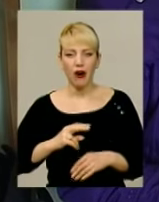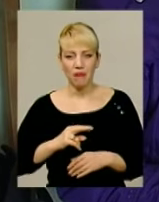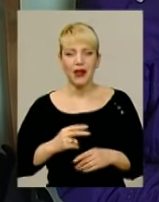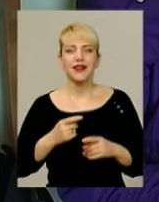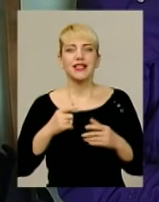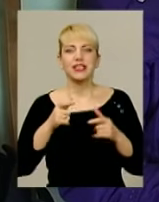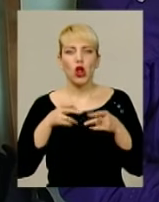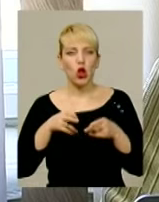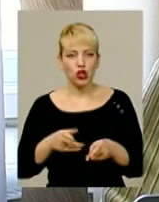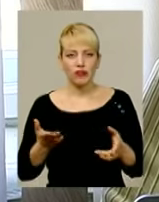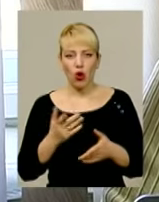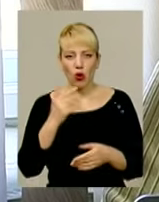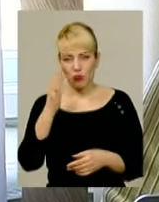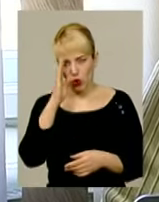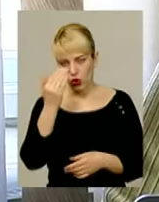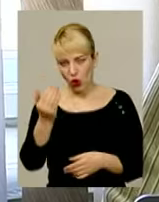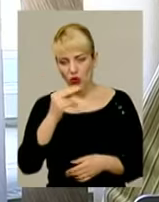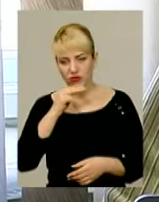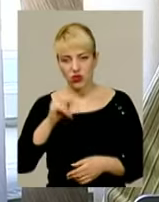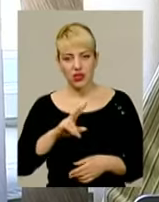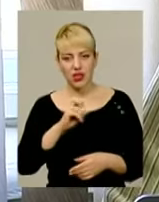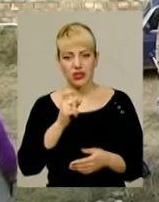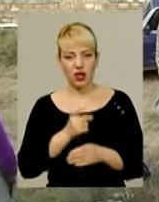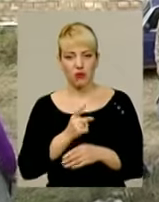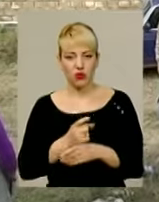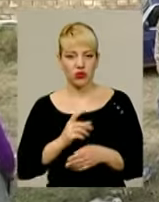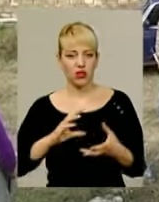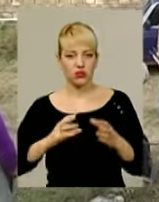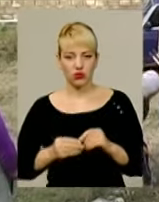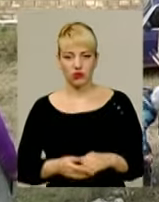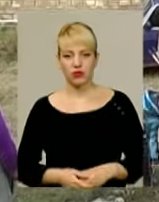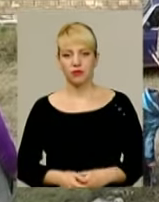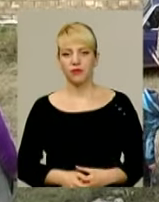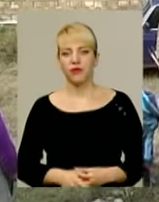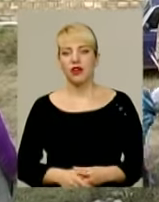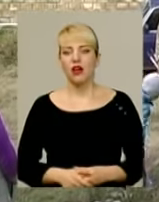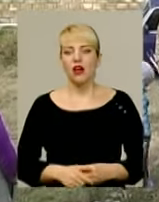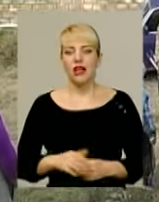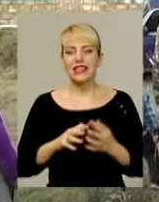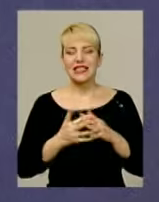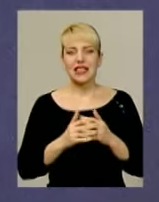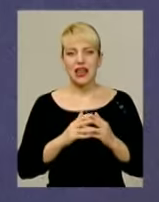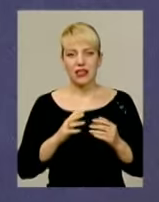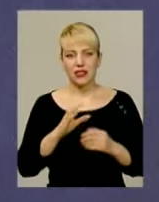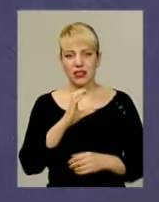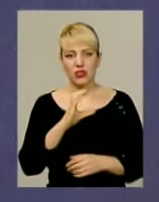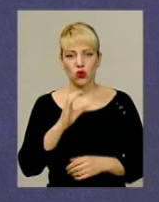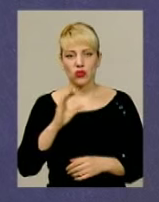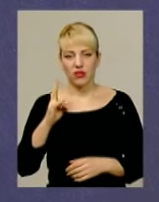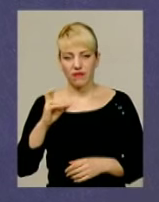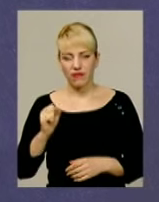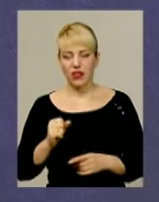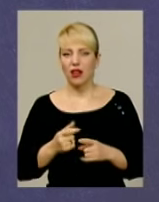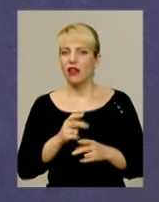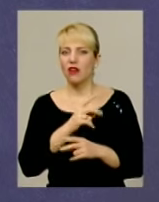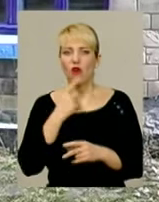Злочин, в якому його звинувачують, не забороняє цього зовсім». Освітяни з Ярмолинців та селяни Соснівки одностайні. Ніхто не